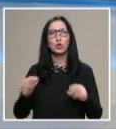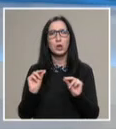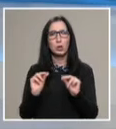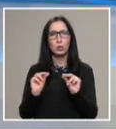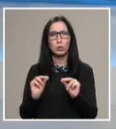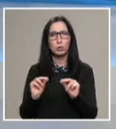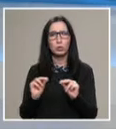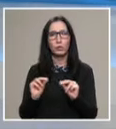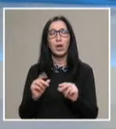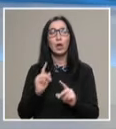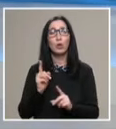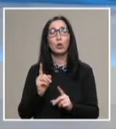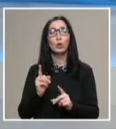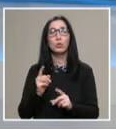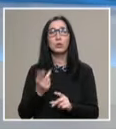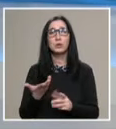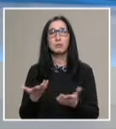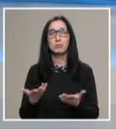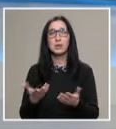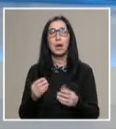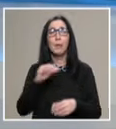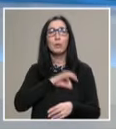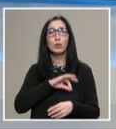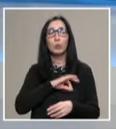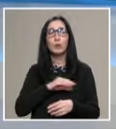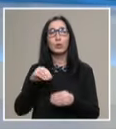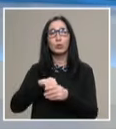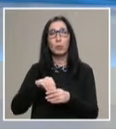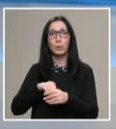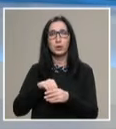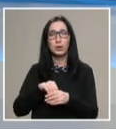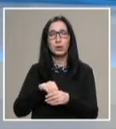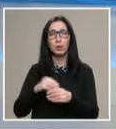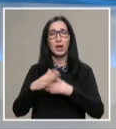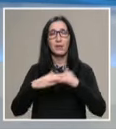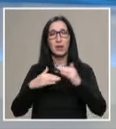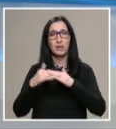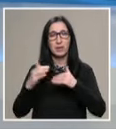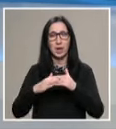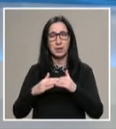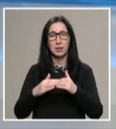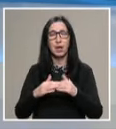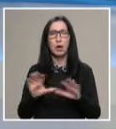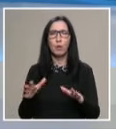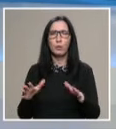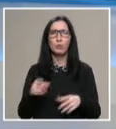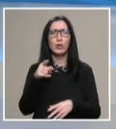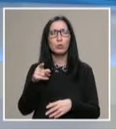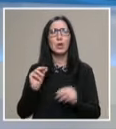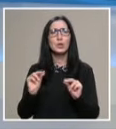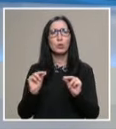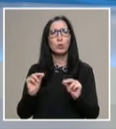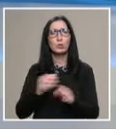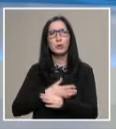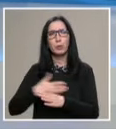курсови, които са за придобиване на допълнителна квалификация. Обикновено тези